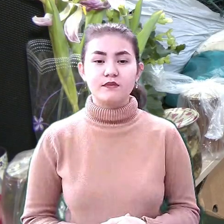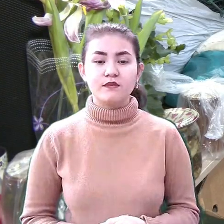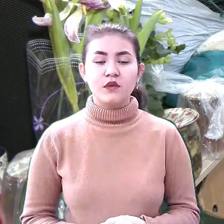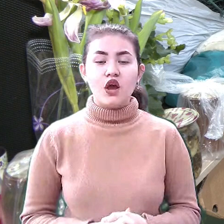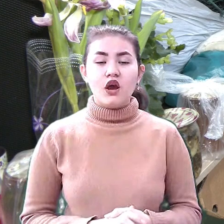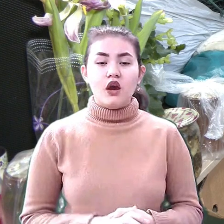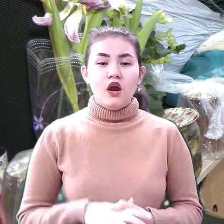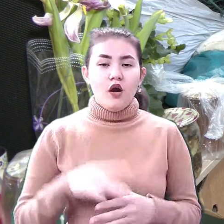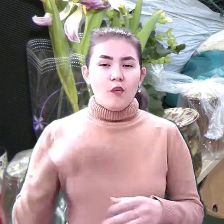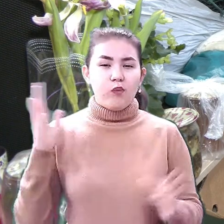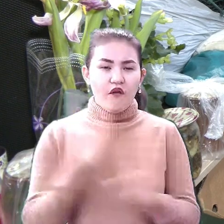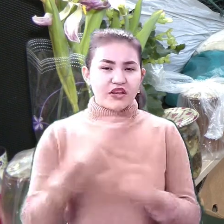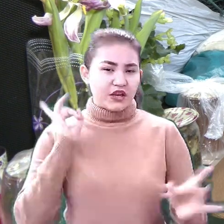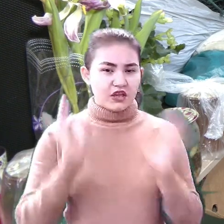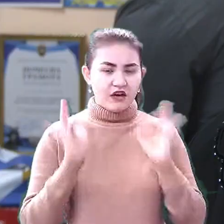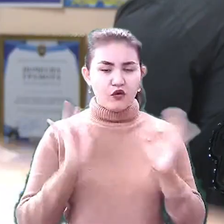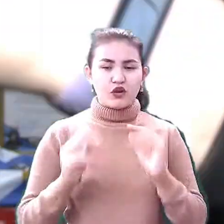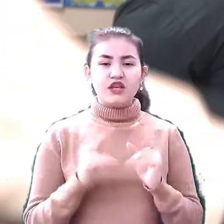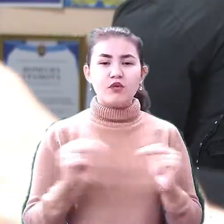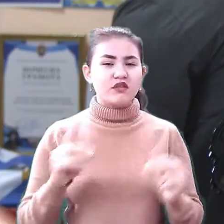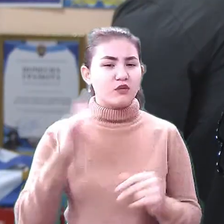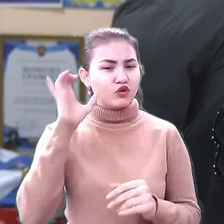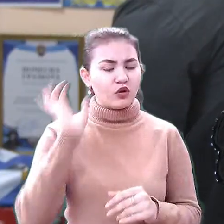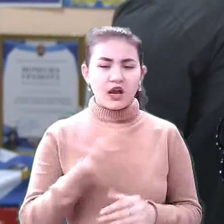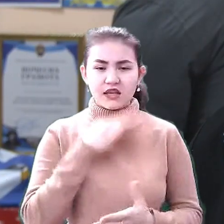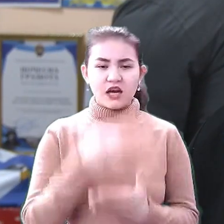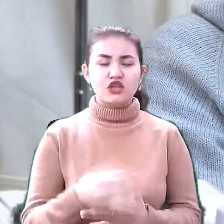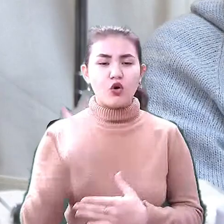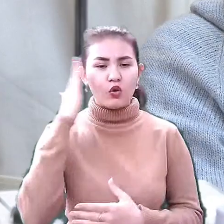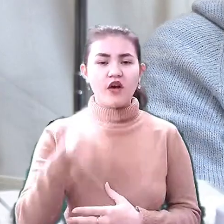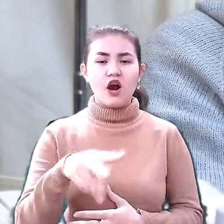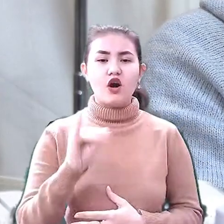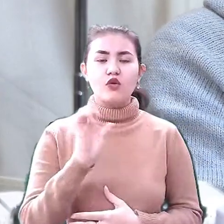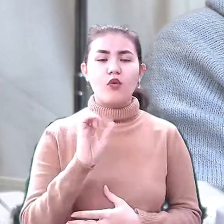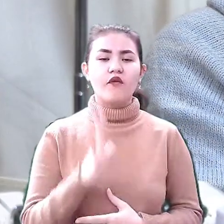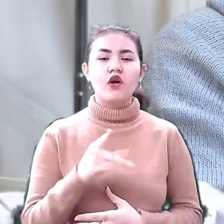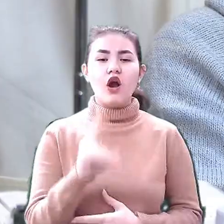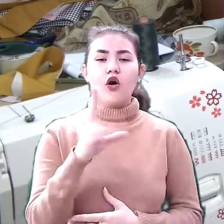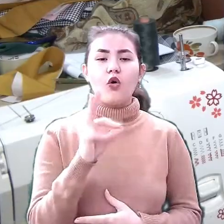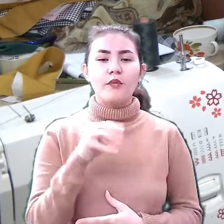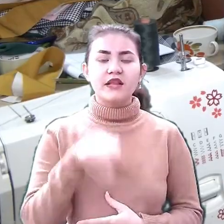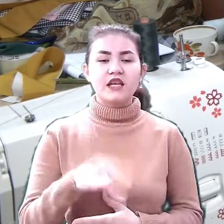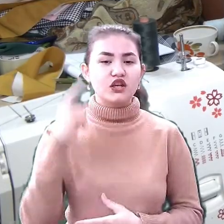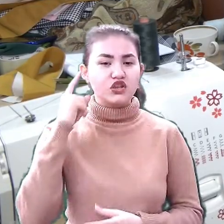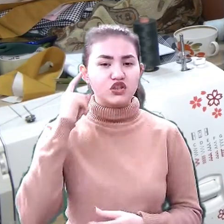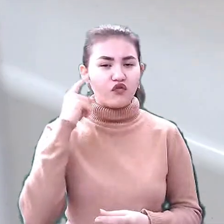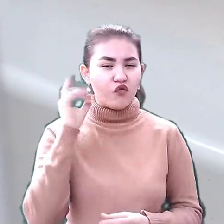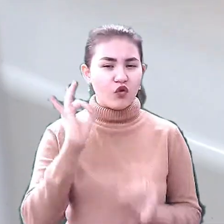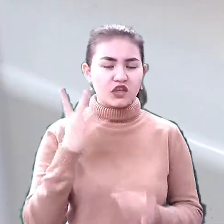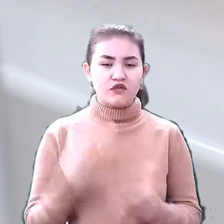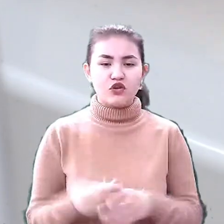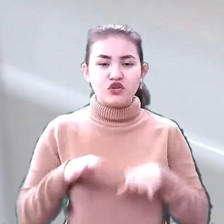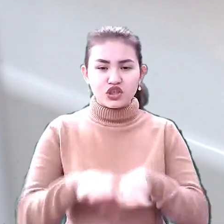повітряної тривоги у Дніпровському не прислухається, говорить його голова Любов Здоровенко. У комітеті звуки свої тут. Шиють,